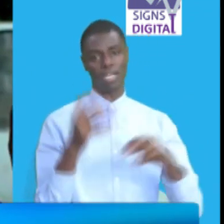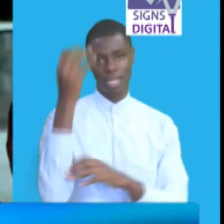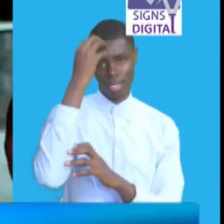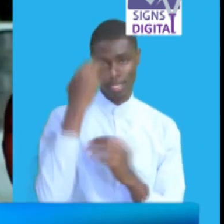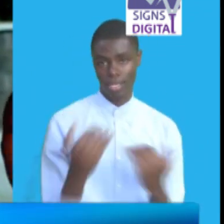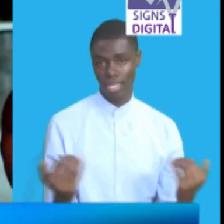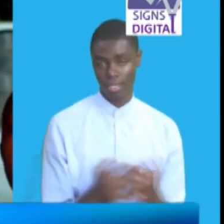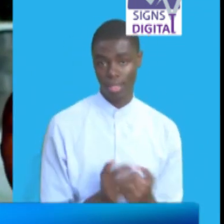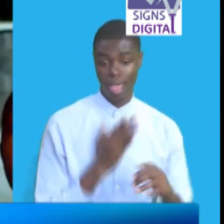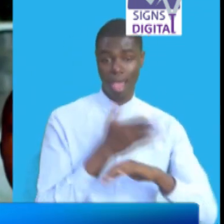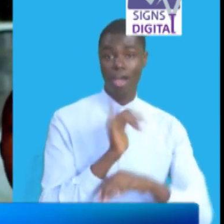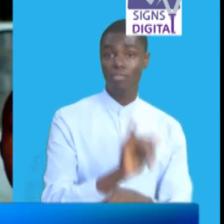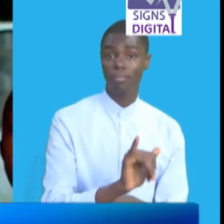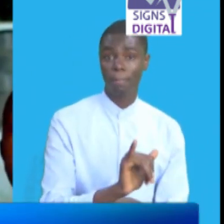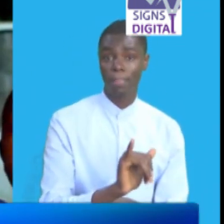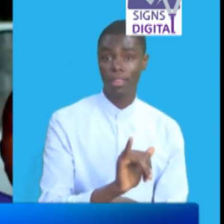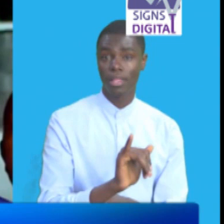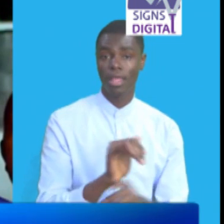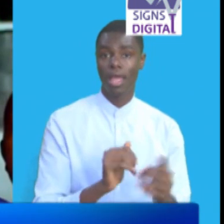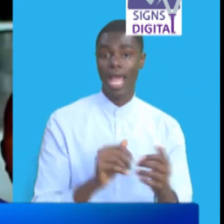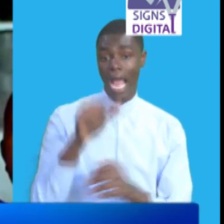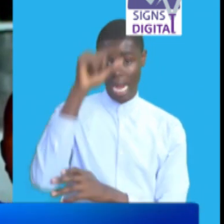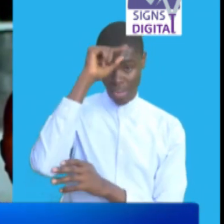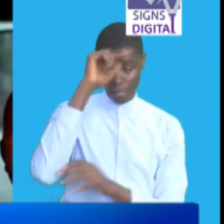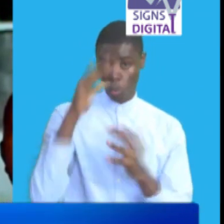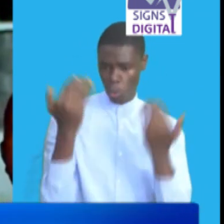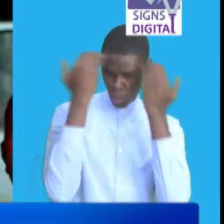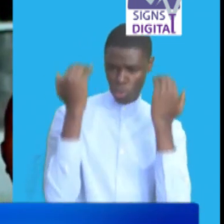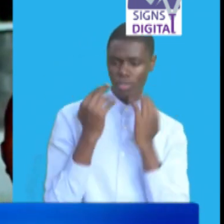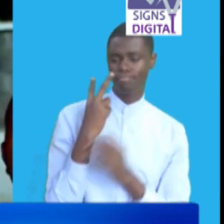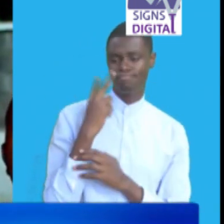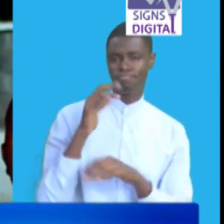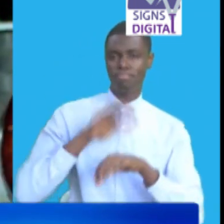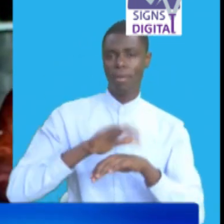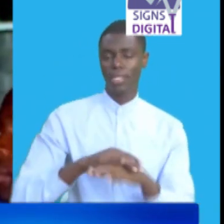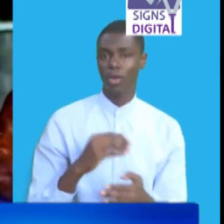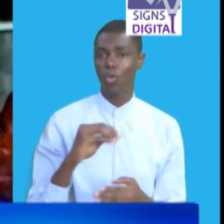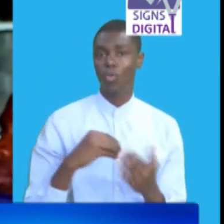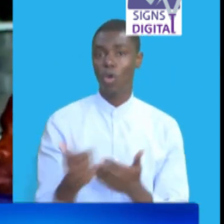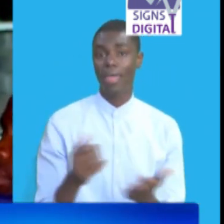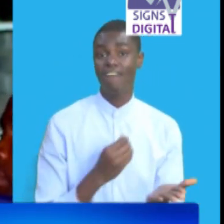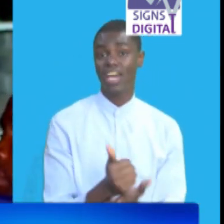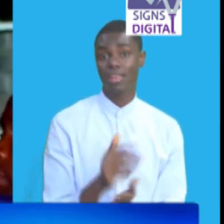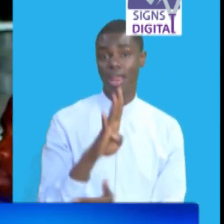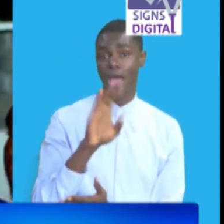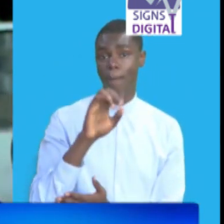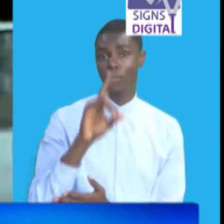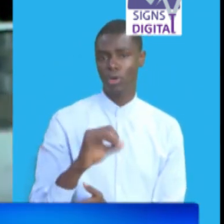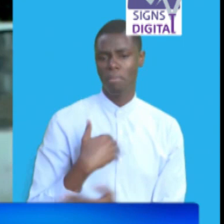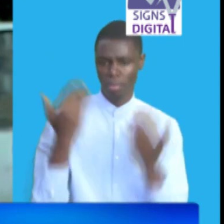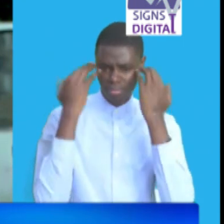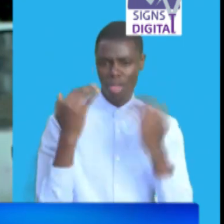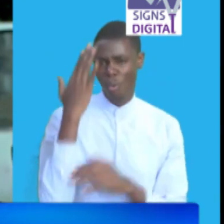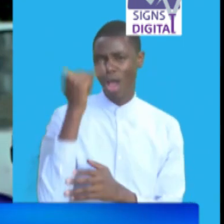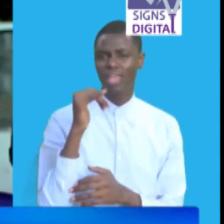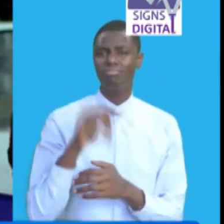napada kwa wangalia watoto wetu kitale pasi serikali nyewe yama kutini liona kwamba ni nzuri kwa patia bon mimi kweli nikwa kutini sasa wakasema ati kwa nini